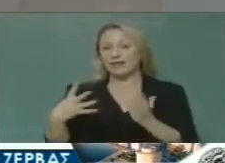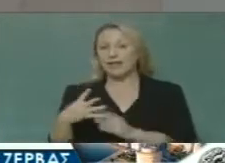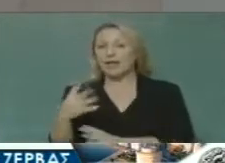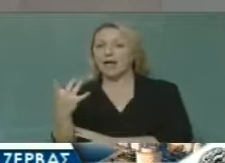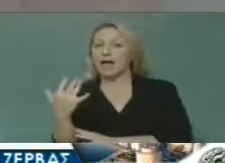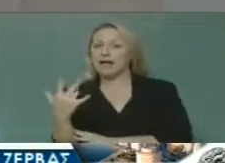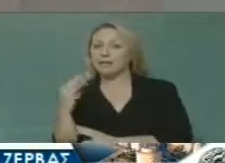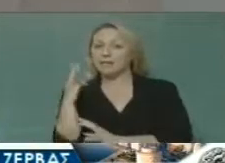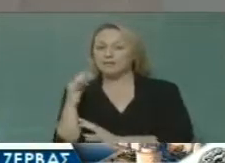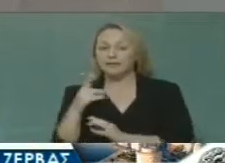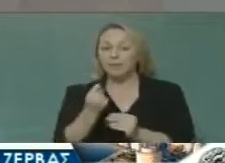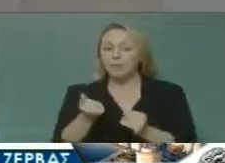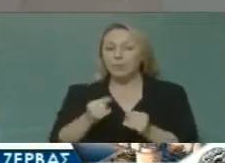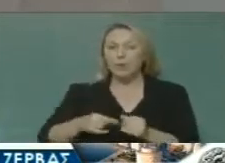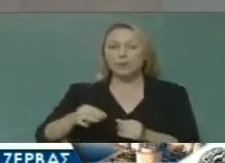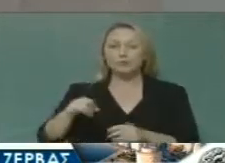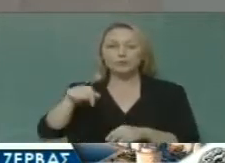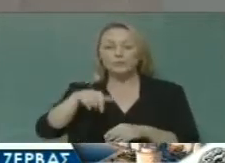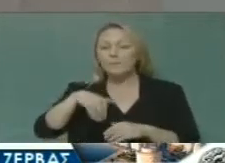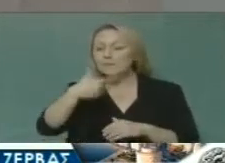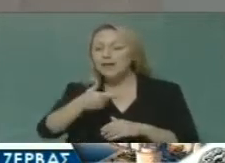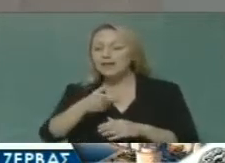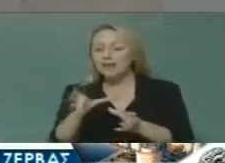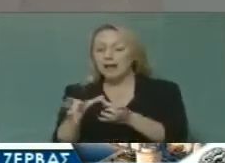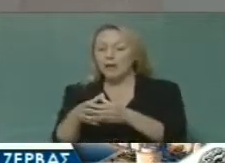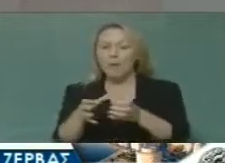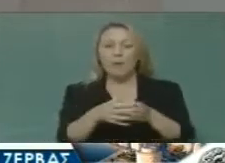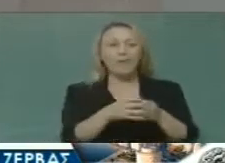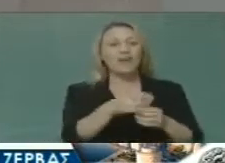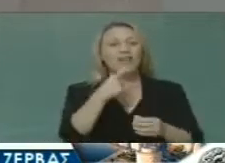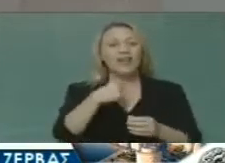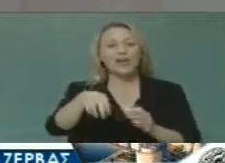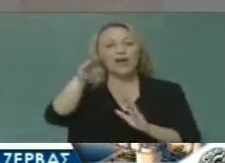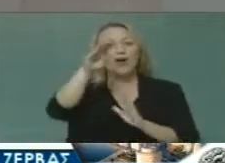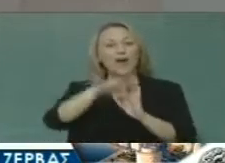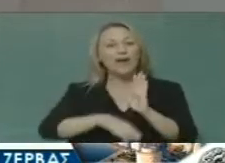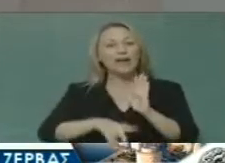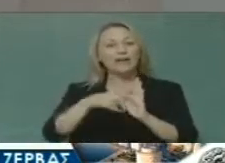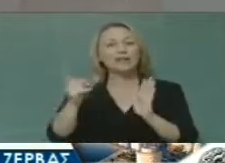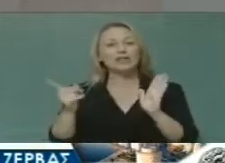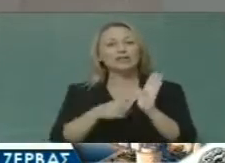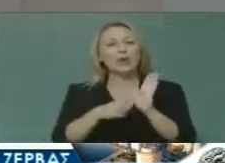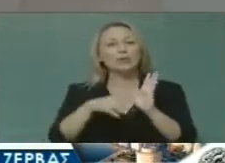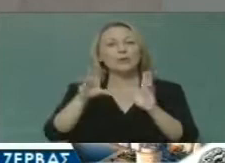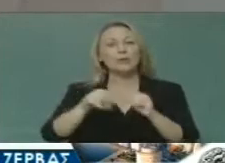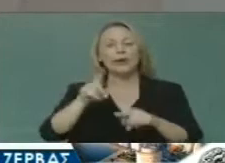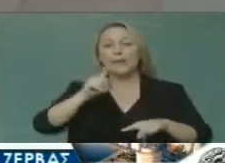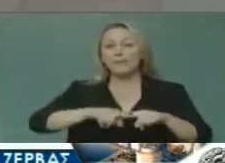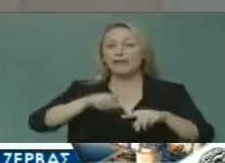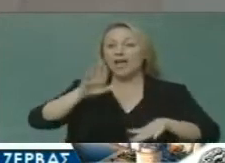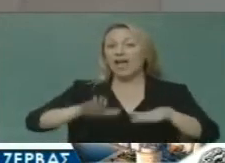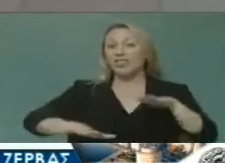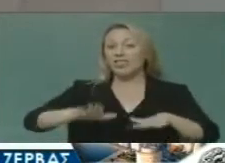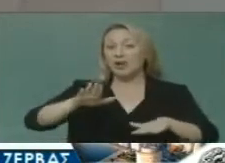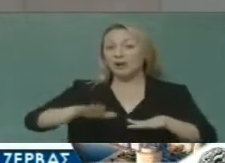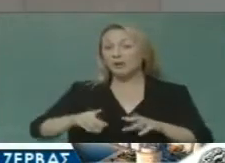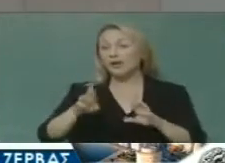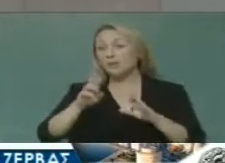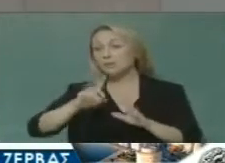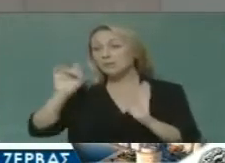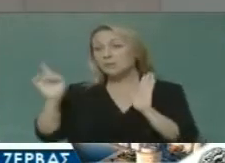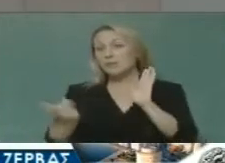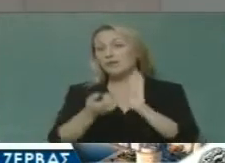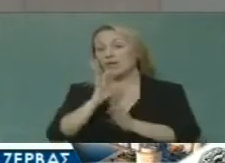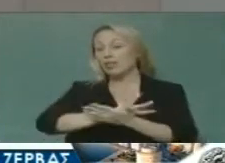γεωγραφία που δημορφήθηκε μετεκλογικά με την εφαρμογή της καταστροφικής απλής αναλογικής ελπίζω για πρώτη και τελευταία